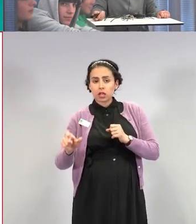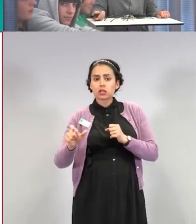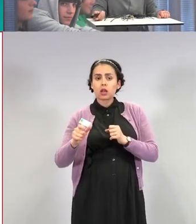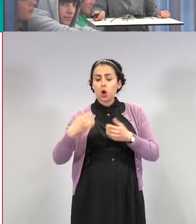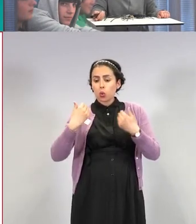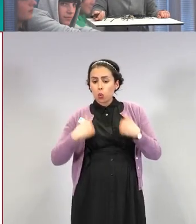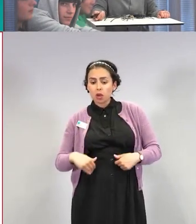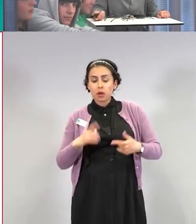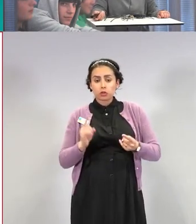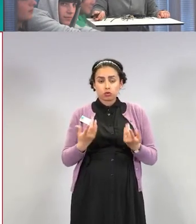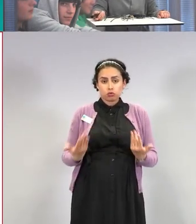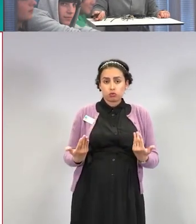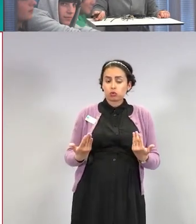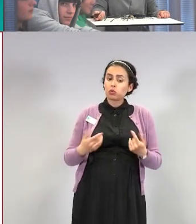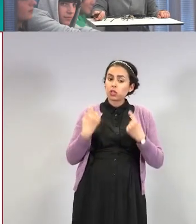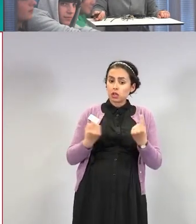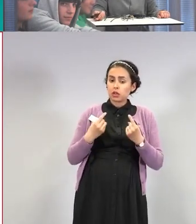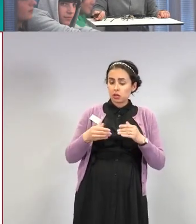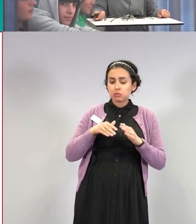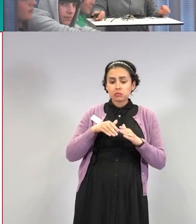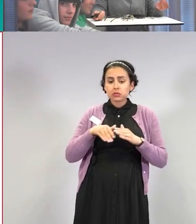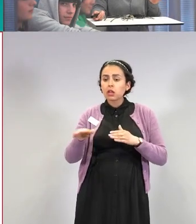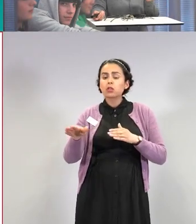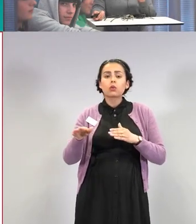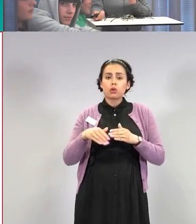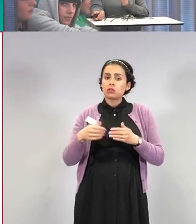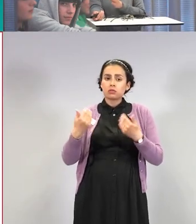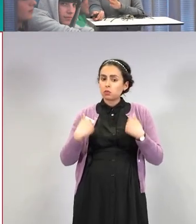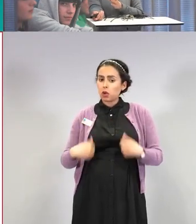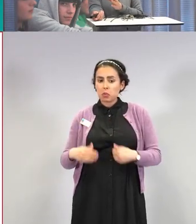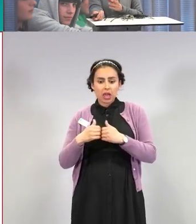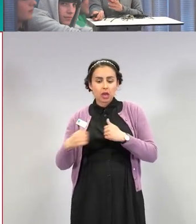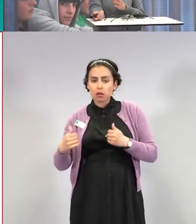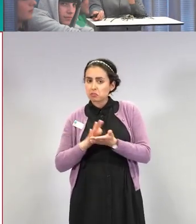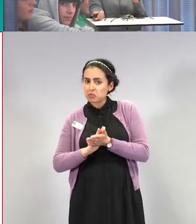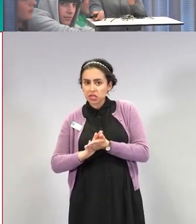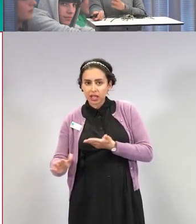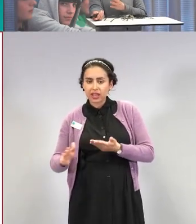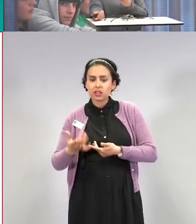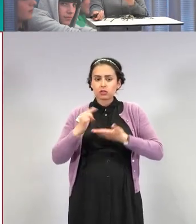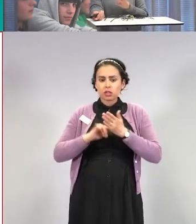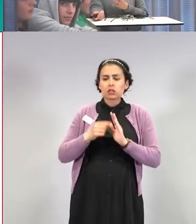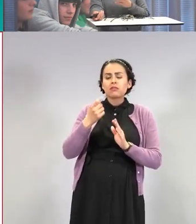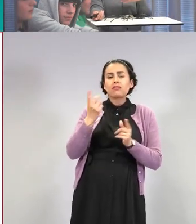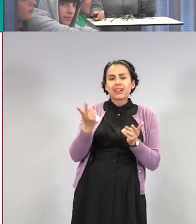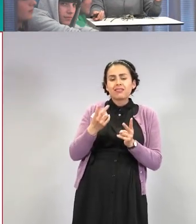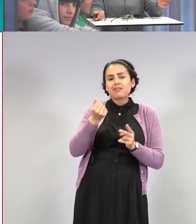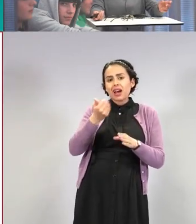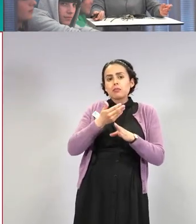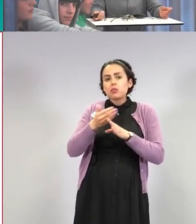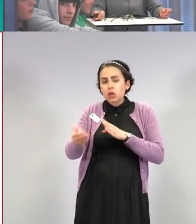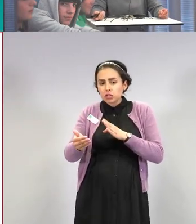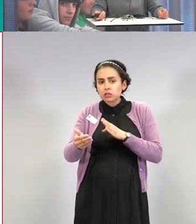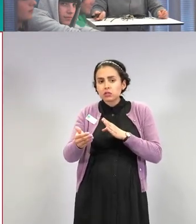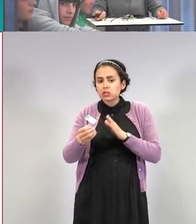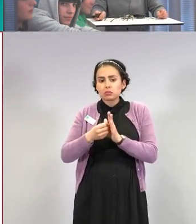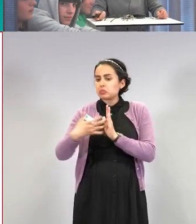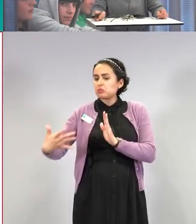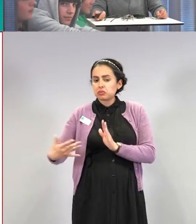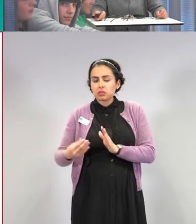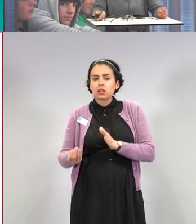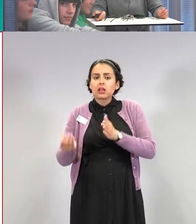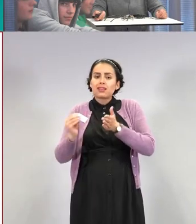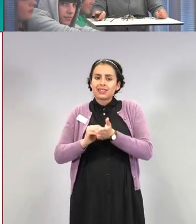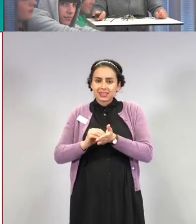jos nykytrendi jatkuu, niin näillä ei ole mitään eroa kuolemissa. Se pieni myöhästyminen ei ehdi aiheuttaa tavallaan lisää